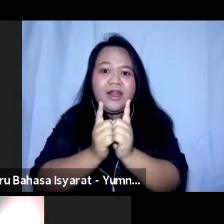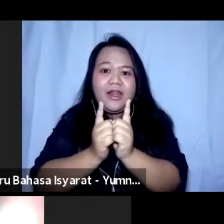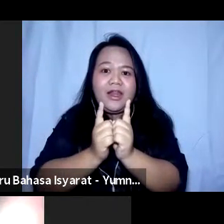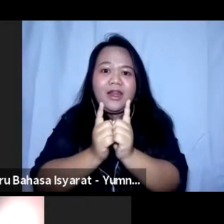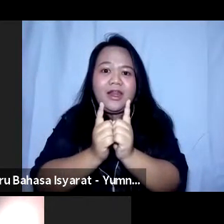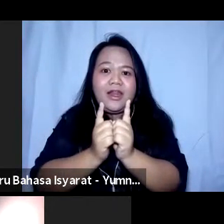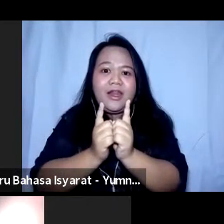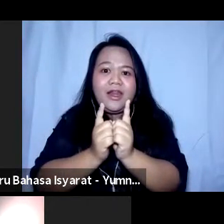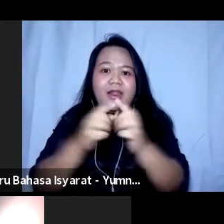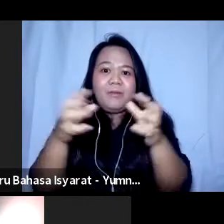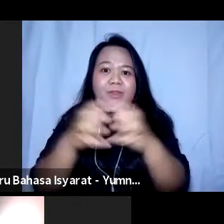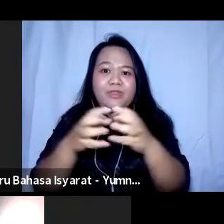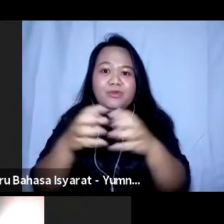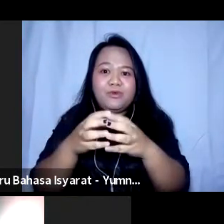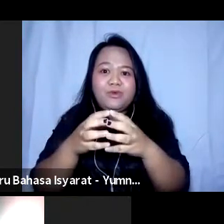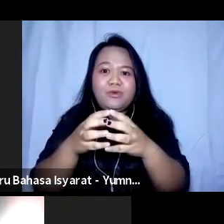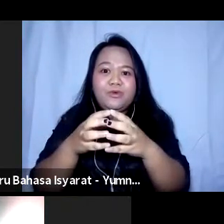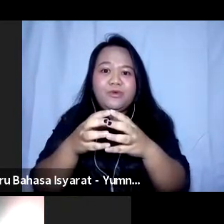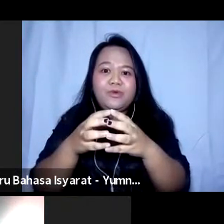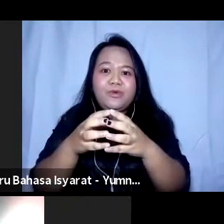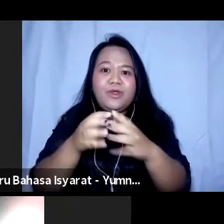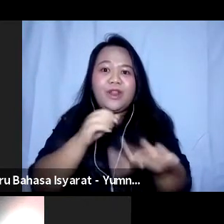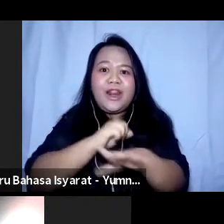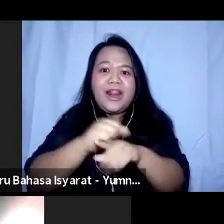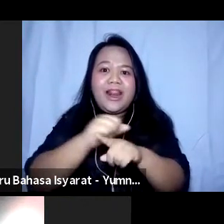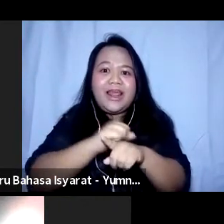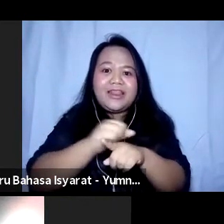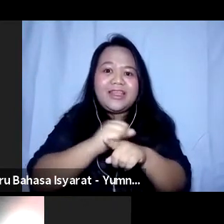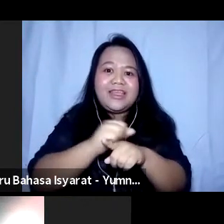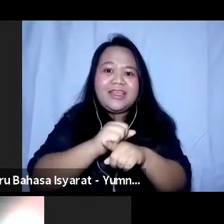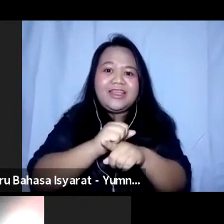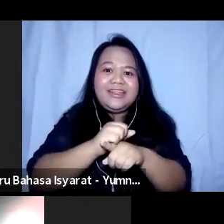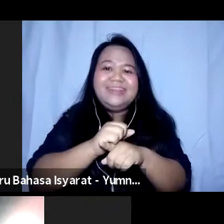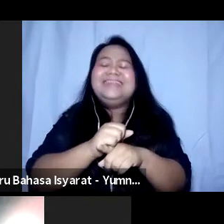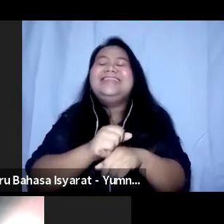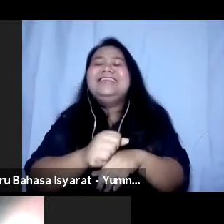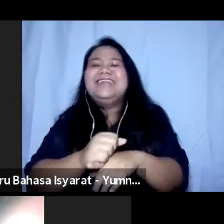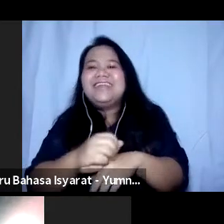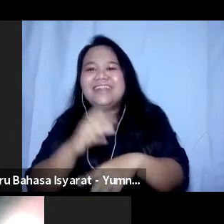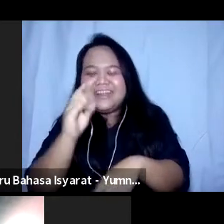latihan pada saat ini.